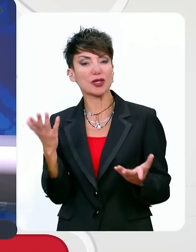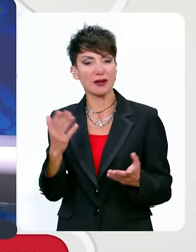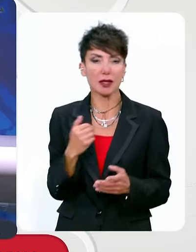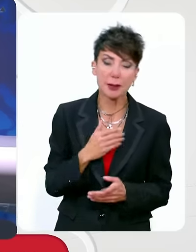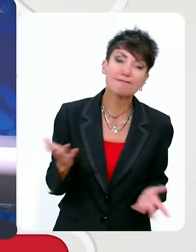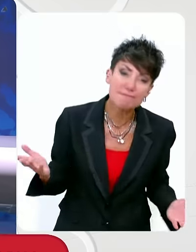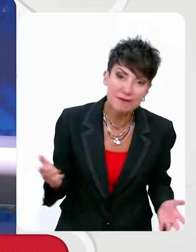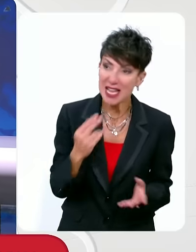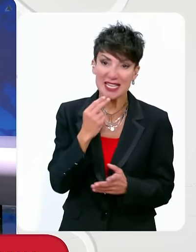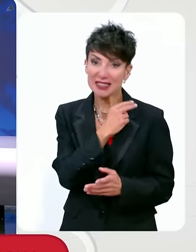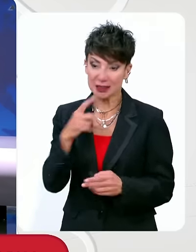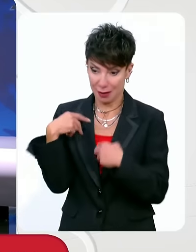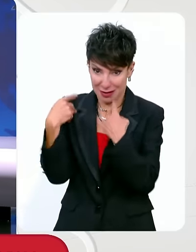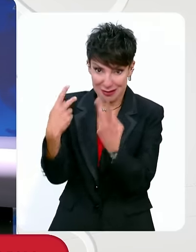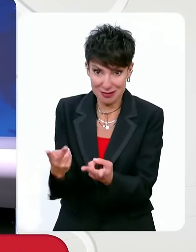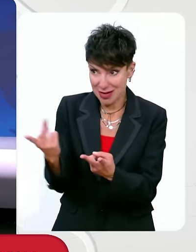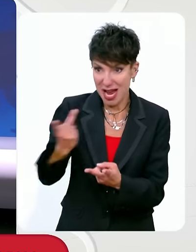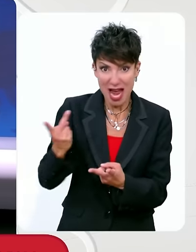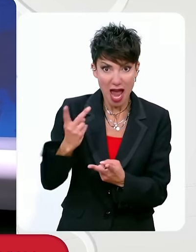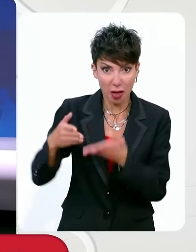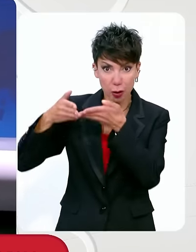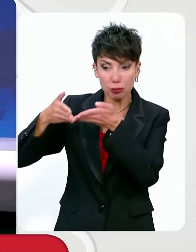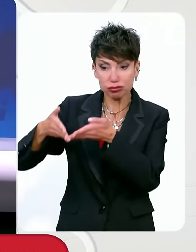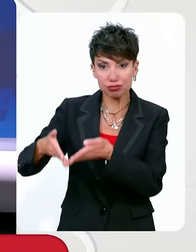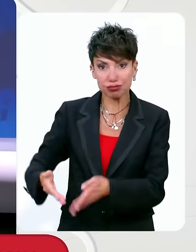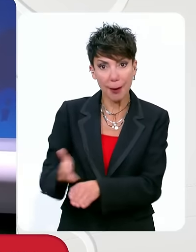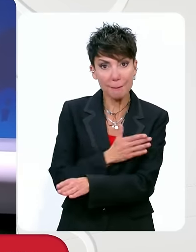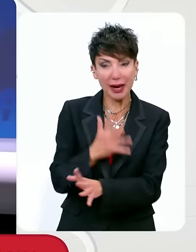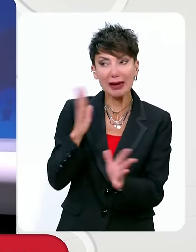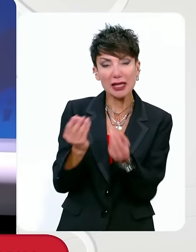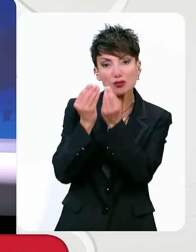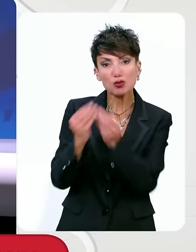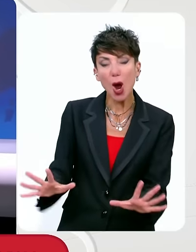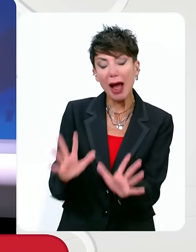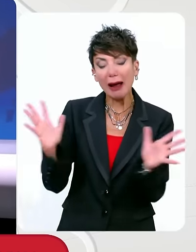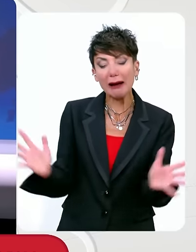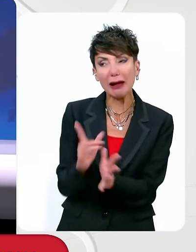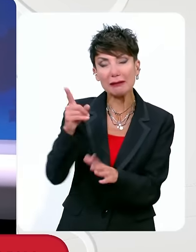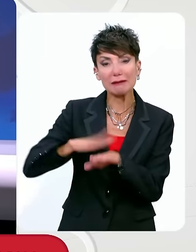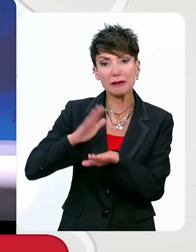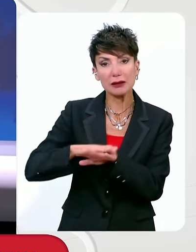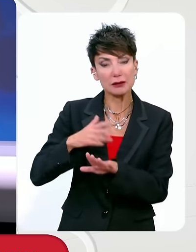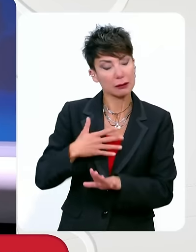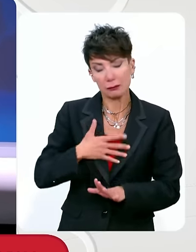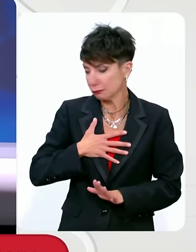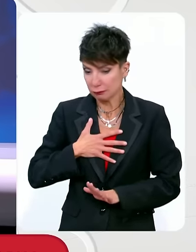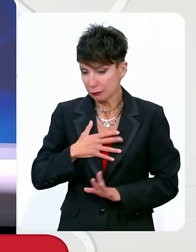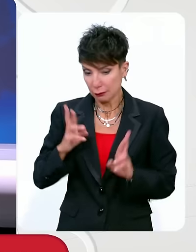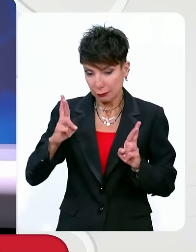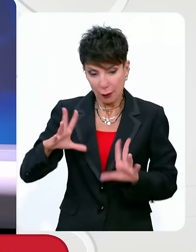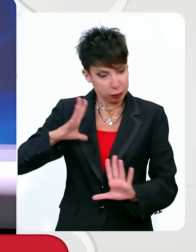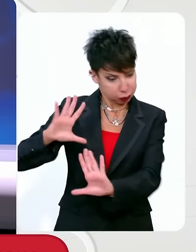Ούτε εγώ το εύχομαι στον εαυτό μου τέτοια τραγωδία. Κύριε Γραμματέα, η πιο συνηθισμένη ερώτηση ίσως που γίνεται ενώπιση ευρωεκλογών στους